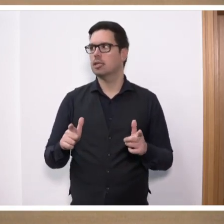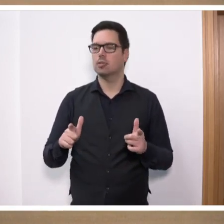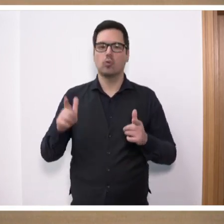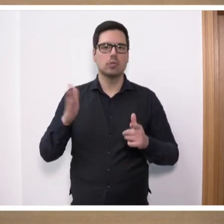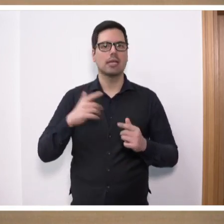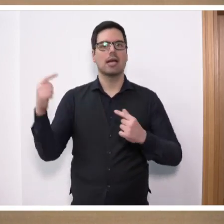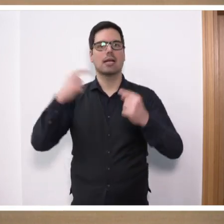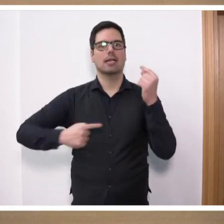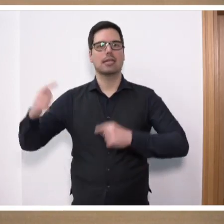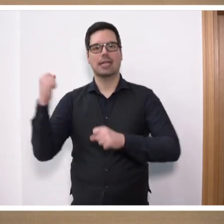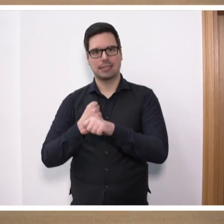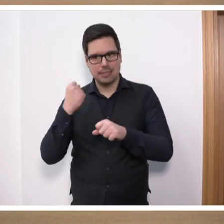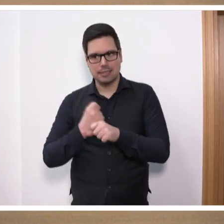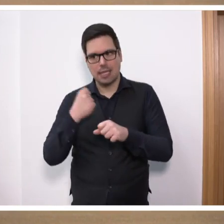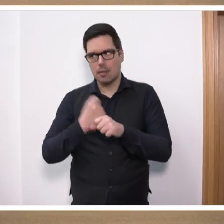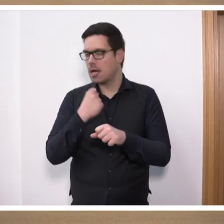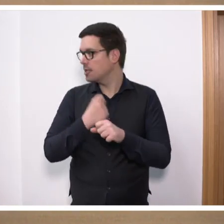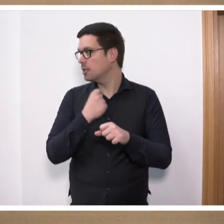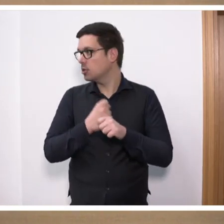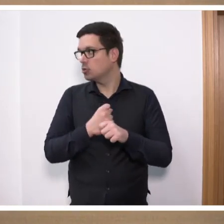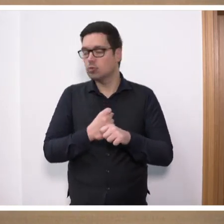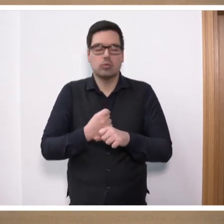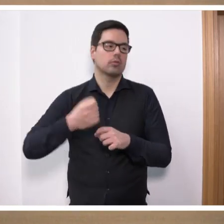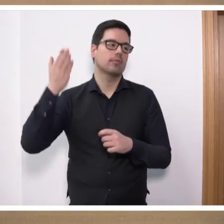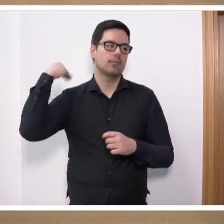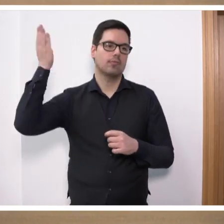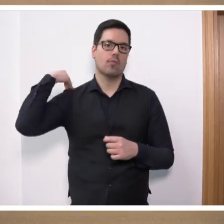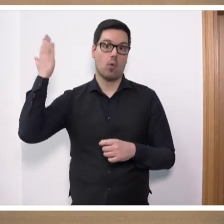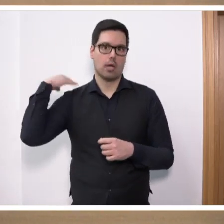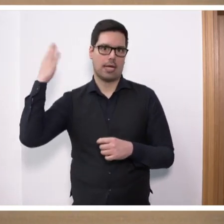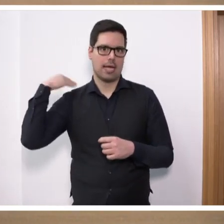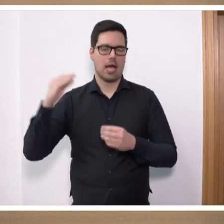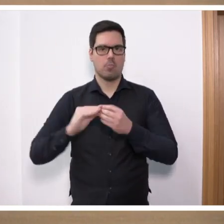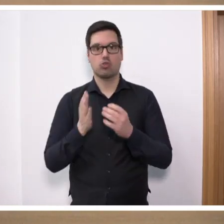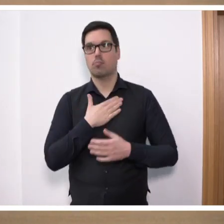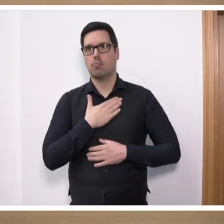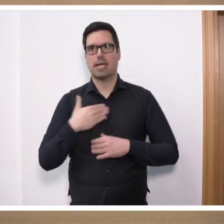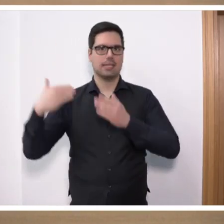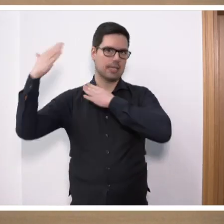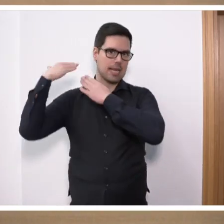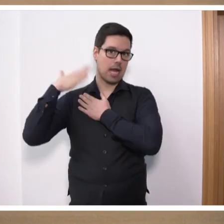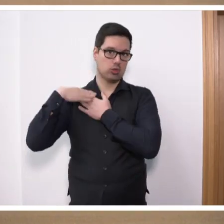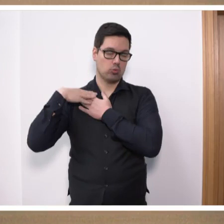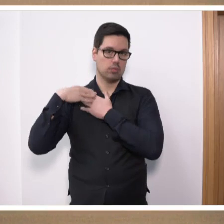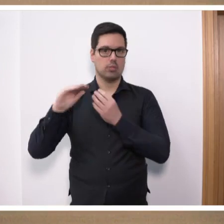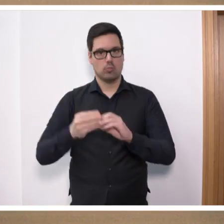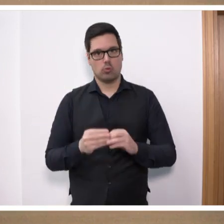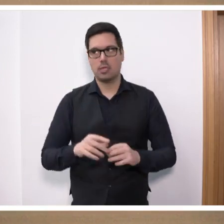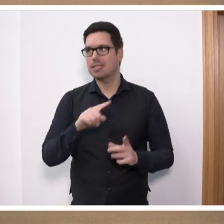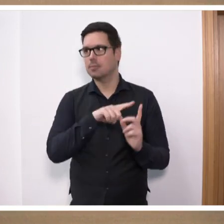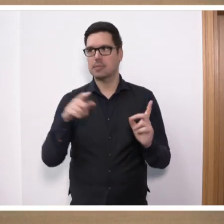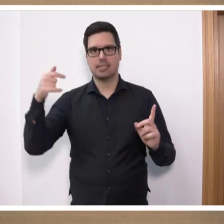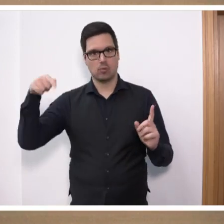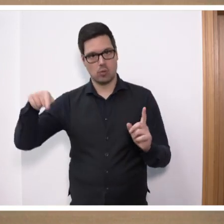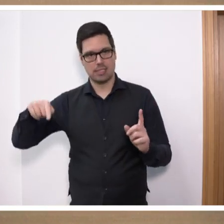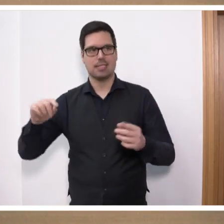Gastarbeiter zu uns nach Deutschland kamen, sondern das war schon ein Problem meiner Generation und auch bis heute ist es